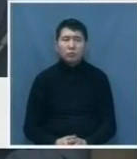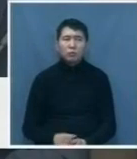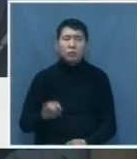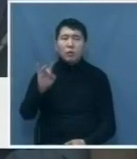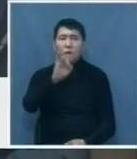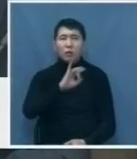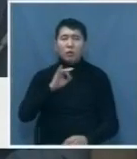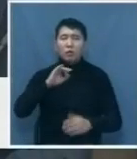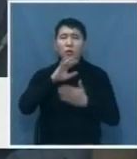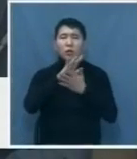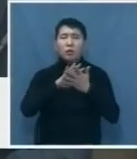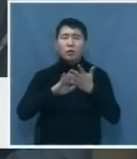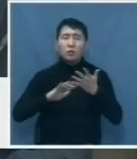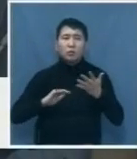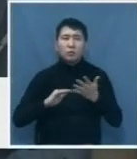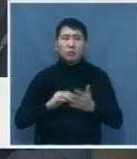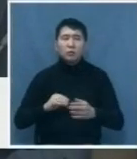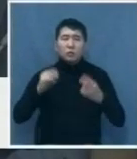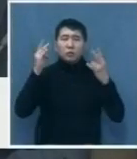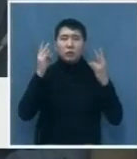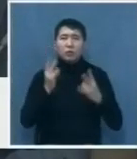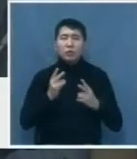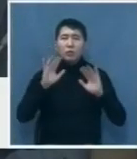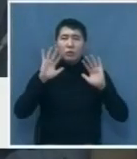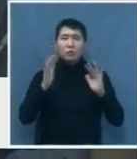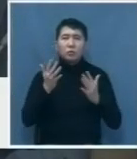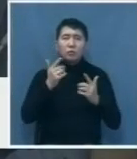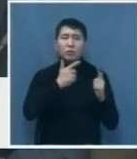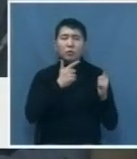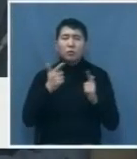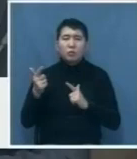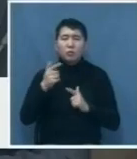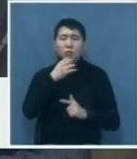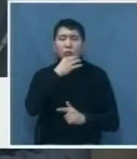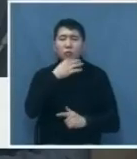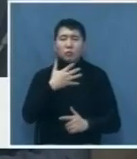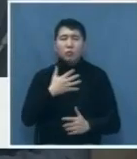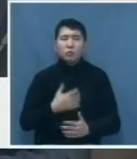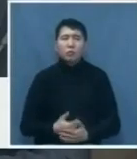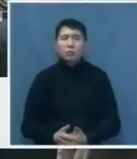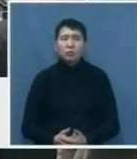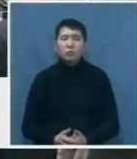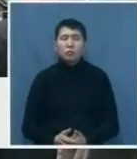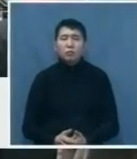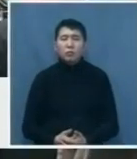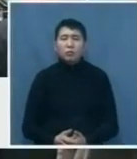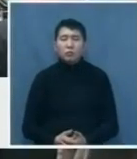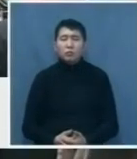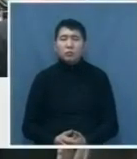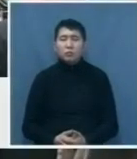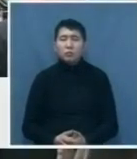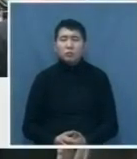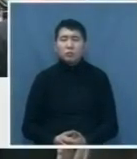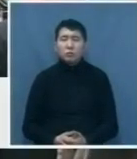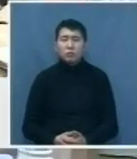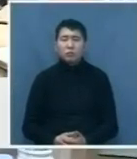В последующем случае необходимости мы готовы уже любому формату взаимодействия. В ходе освещения руководители